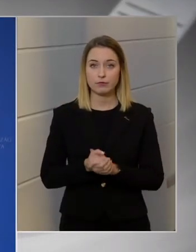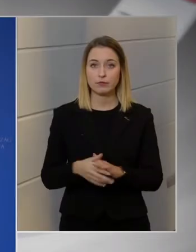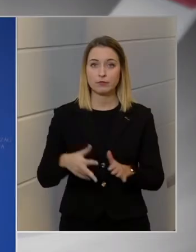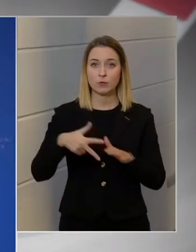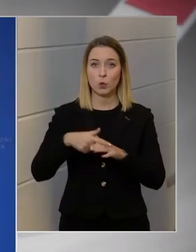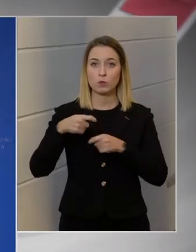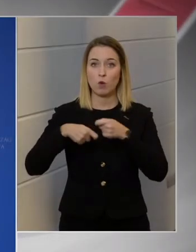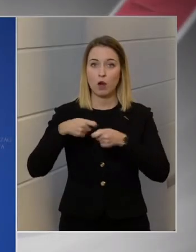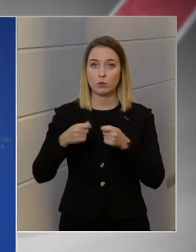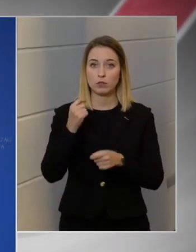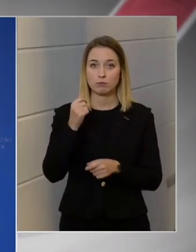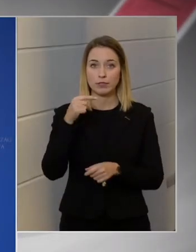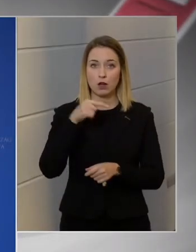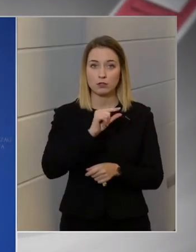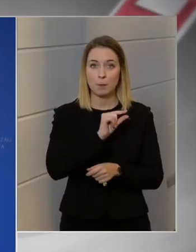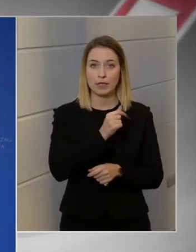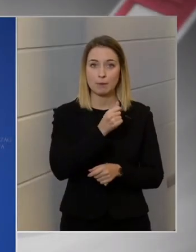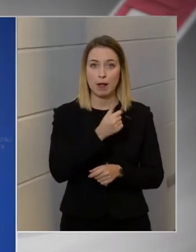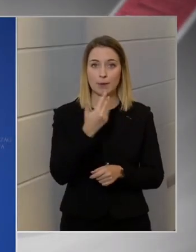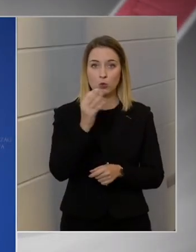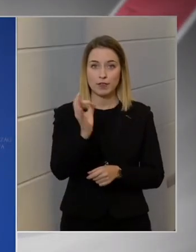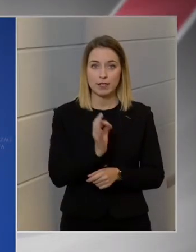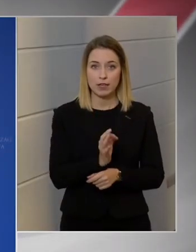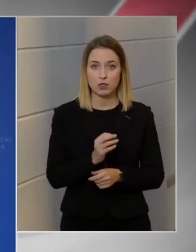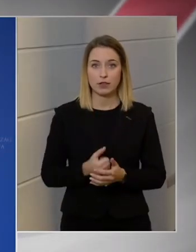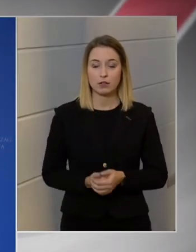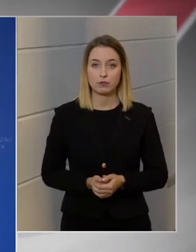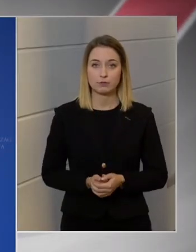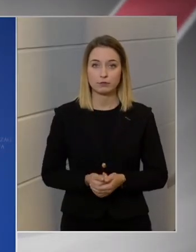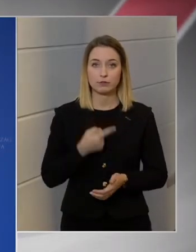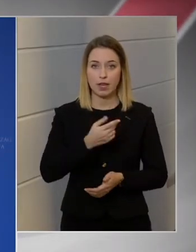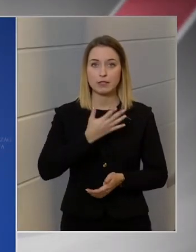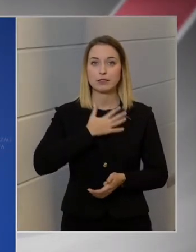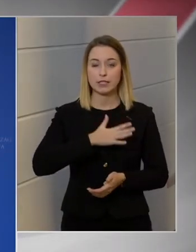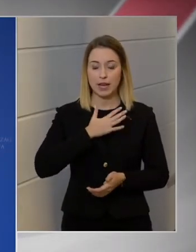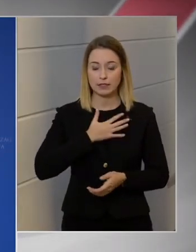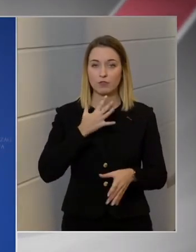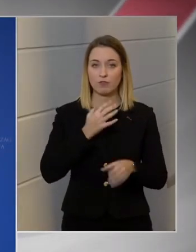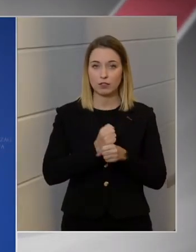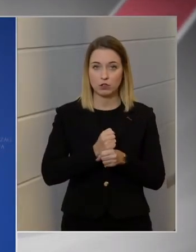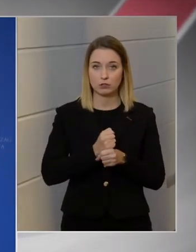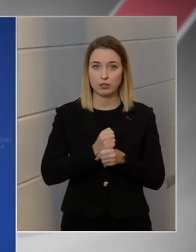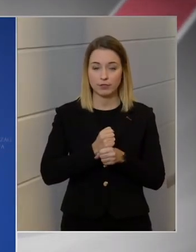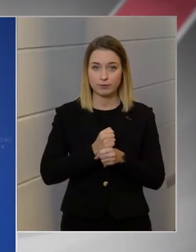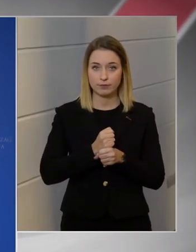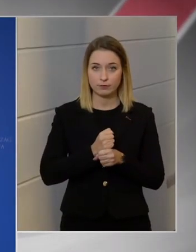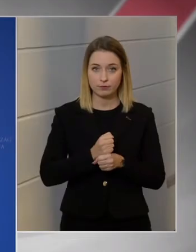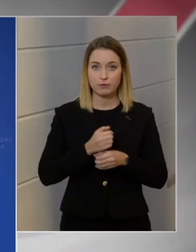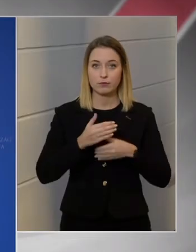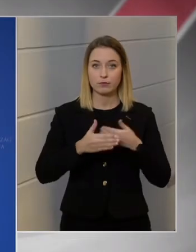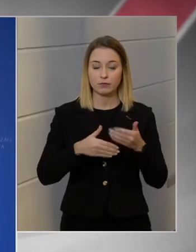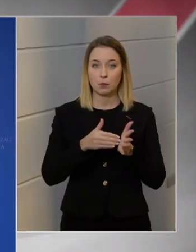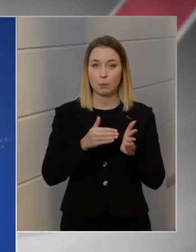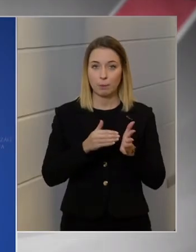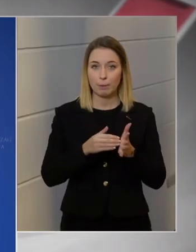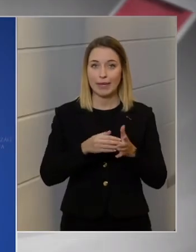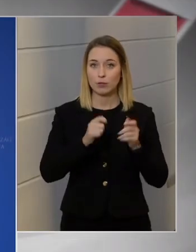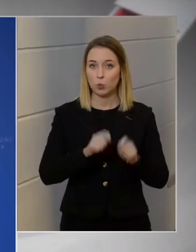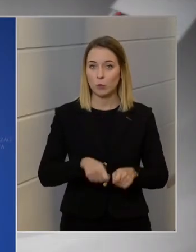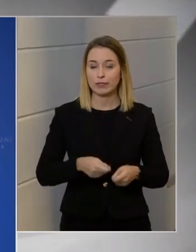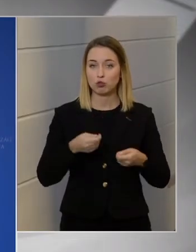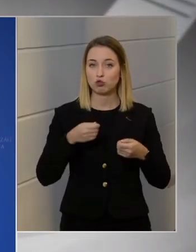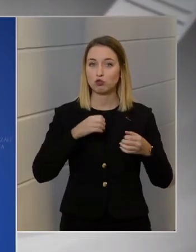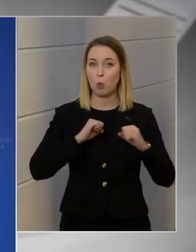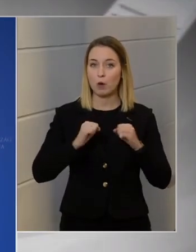A közfoglalkoztatotti bér, az a minimálbér 50 százaléka. Ezt szeretnénk fenntartani. A formális kormánynyat is még nem született meg, de hogy